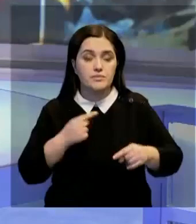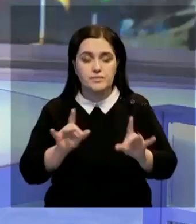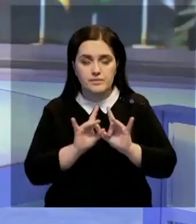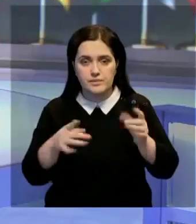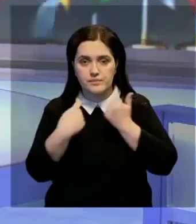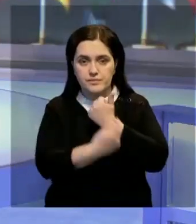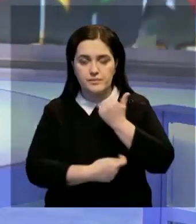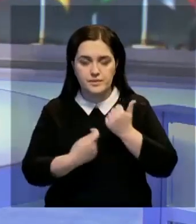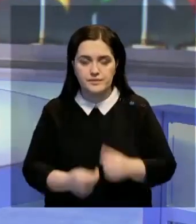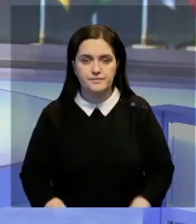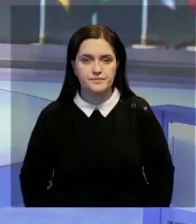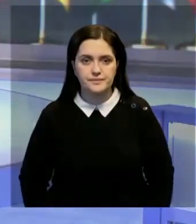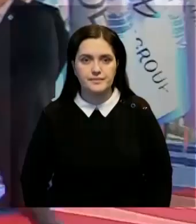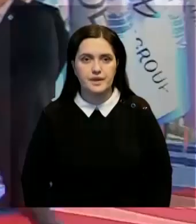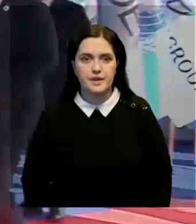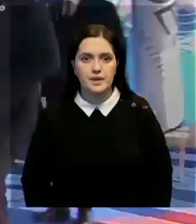Об этом в нашем следующем сюжете.